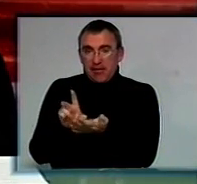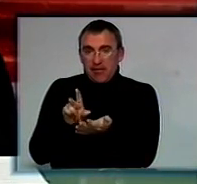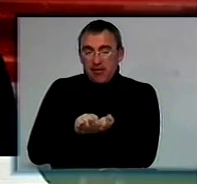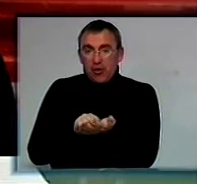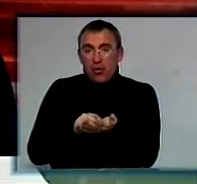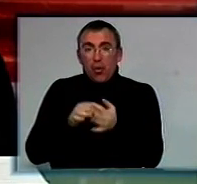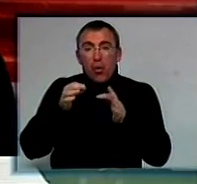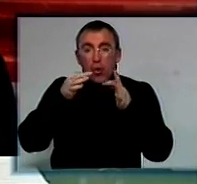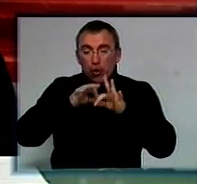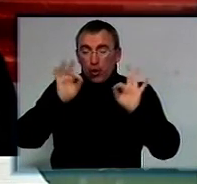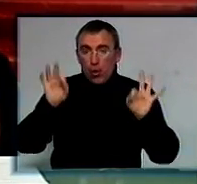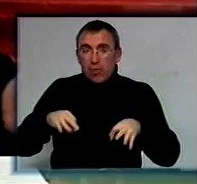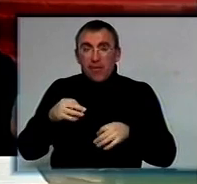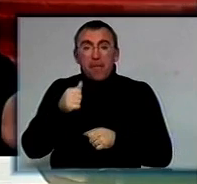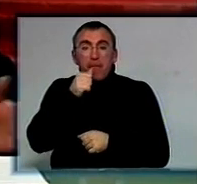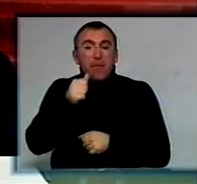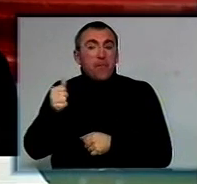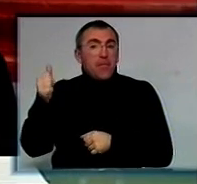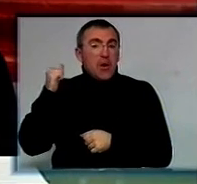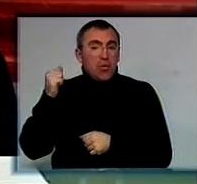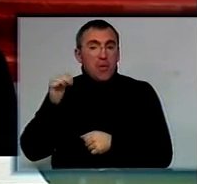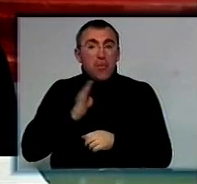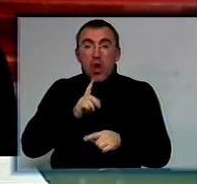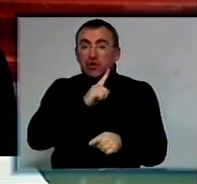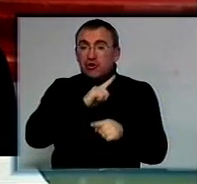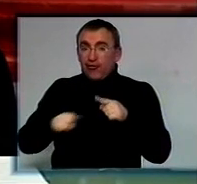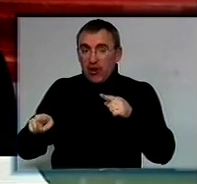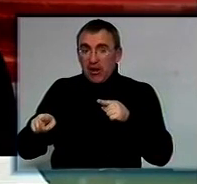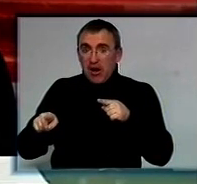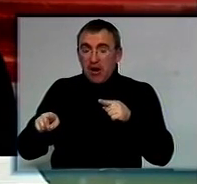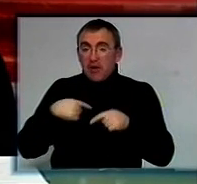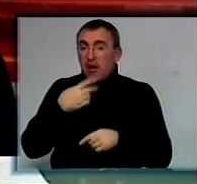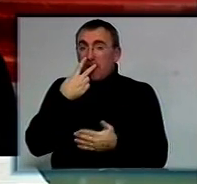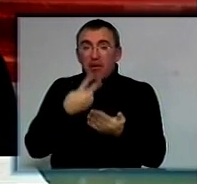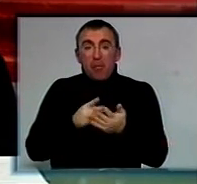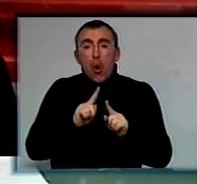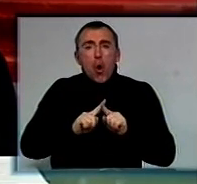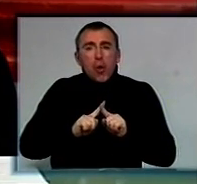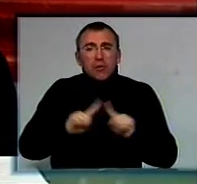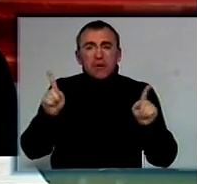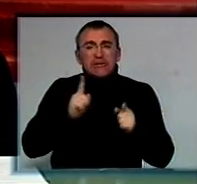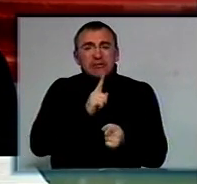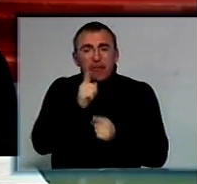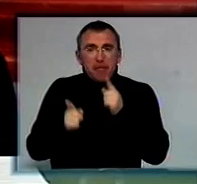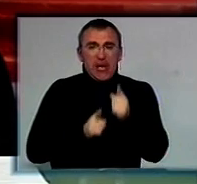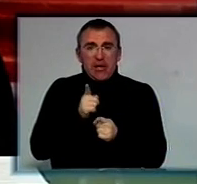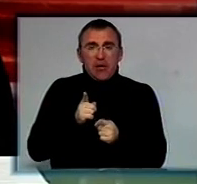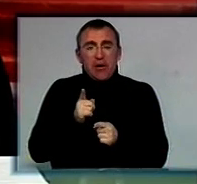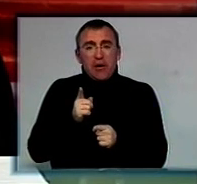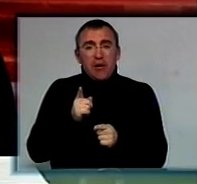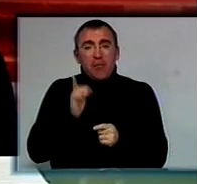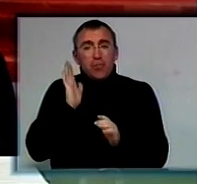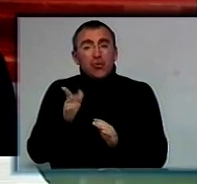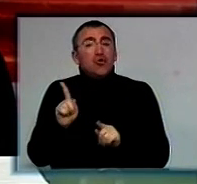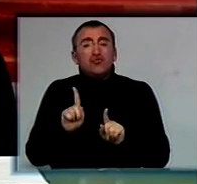досвід минулого року, коли ще, як ви кажете, була швидка, хоча я не бачу особливих змін, хіба що